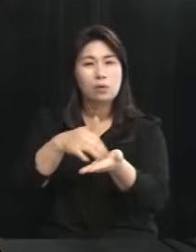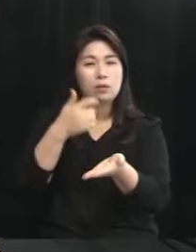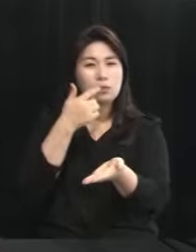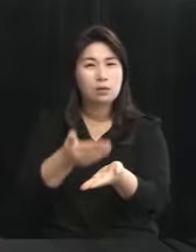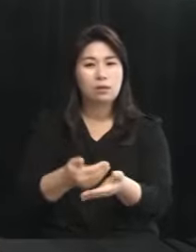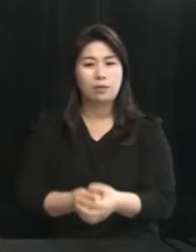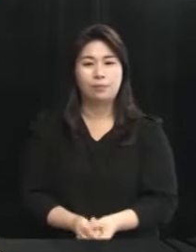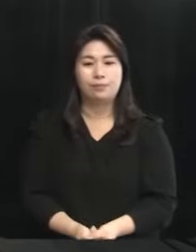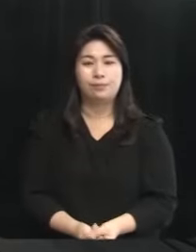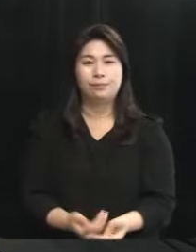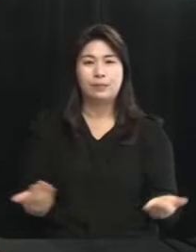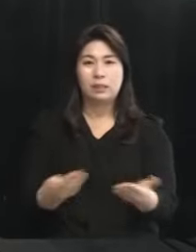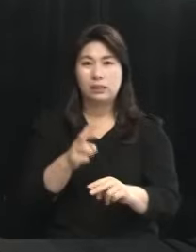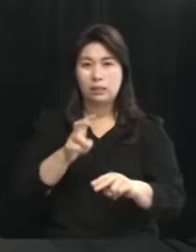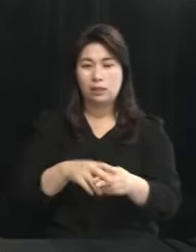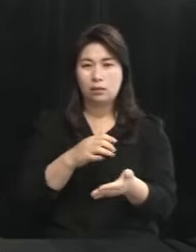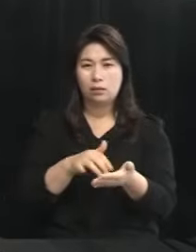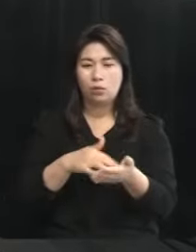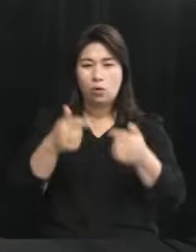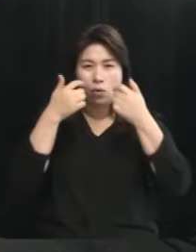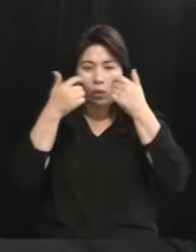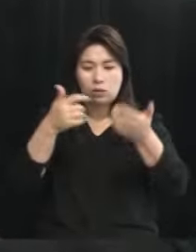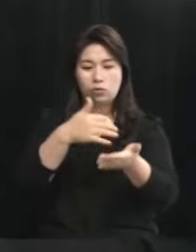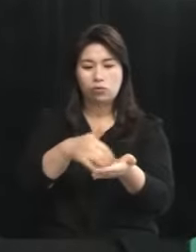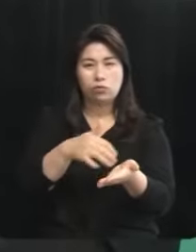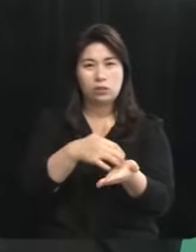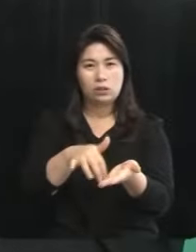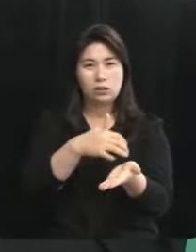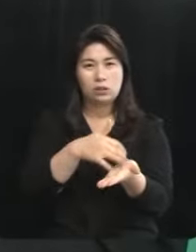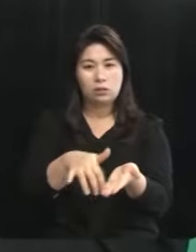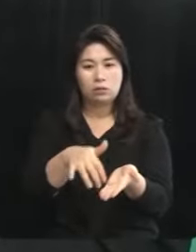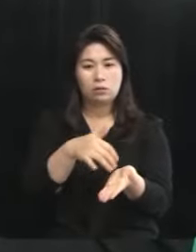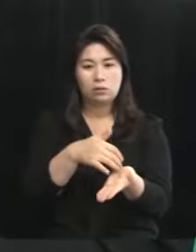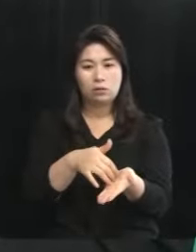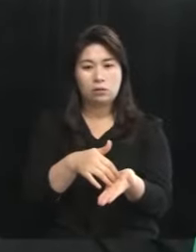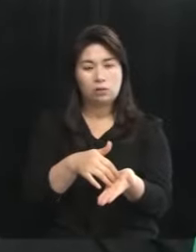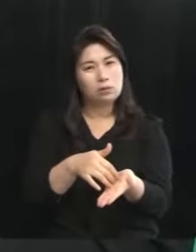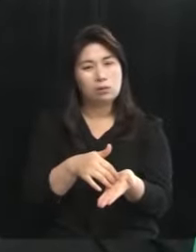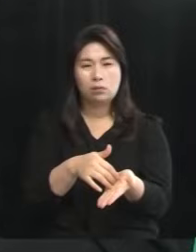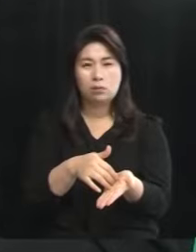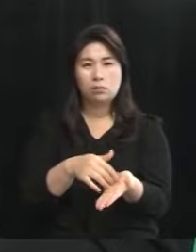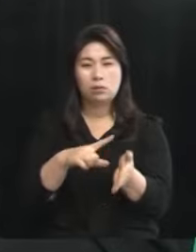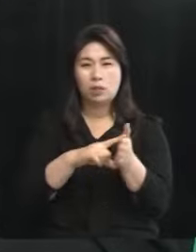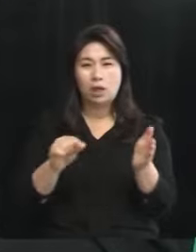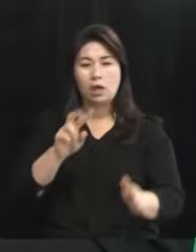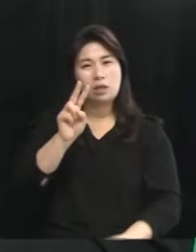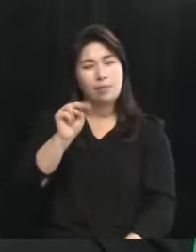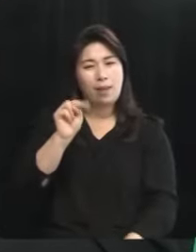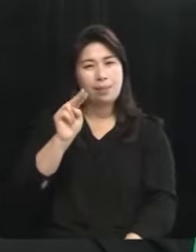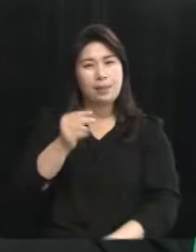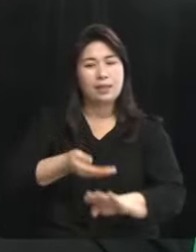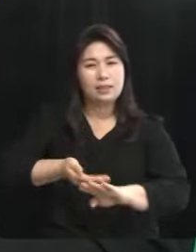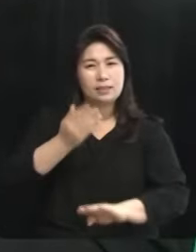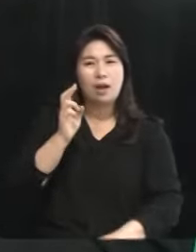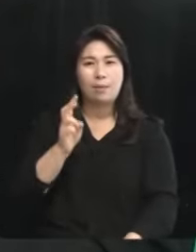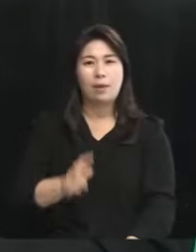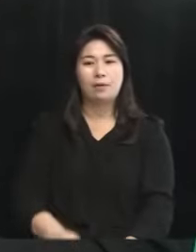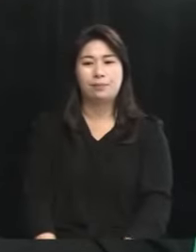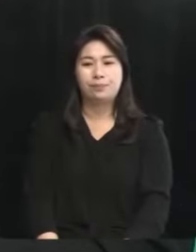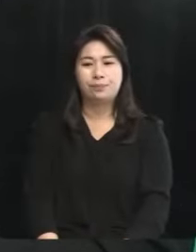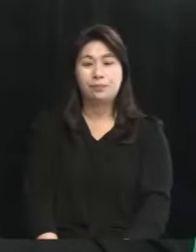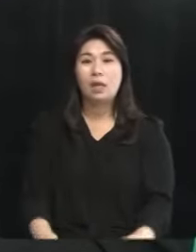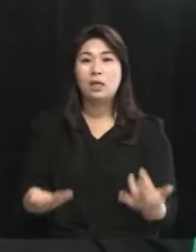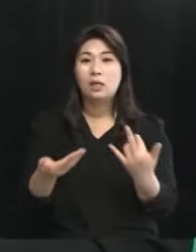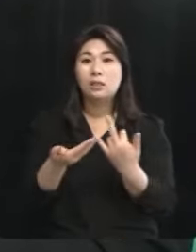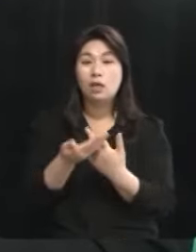일자리에 대한 정확한 수치는 제가 정확한 수치는 모르겠는데 한 2만 개 이상 확보되는 걸로 제가 알고